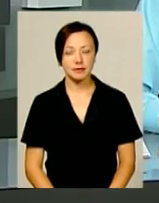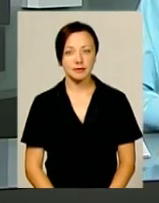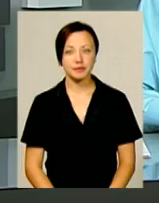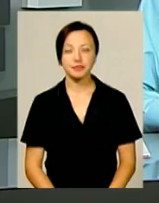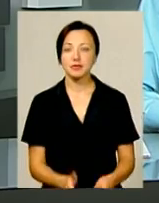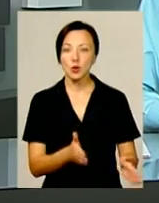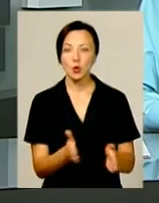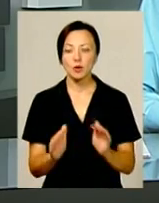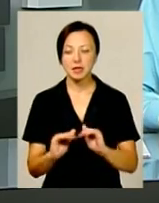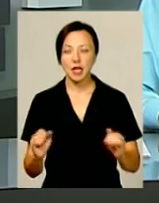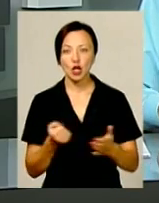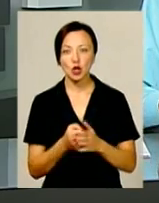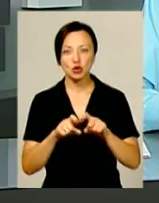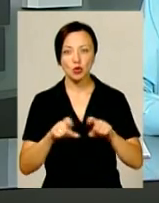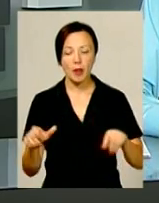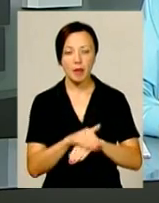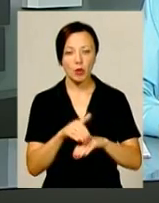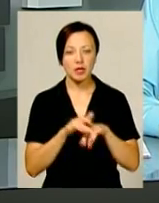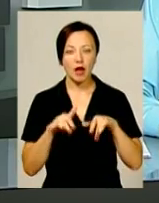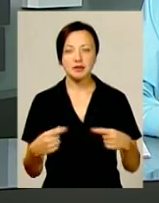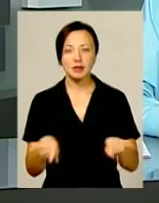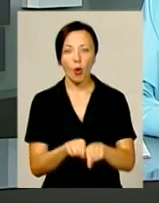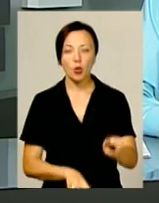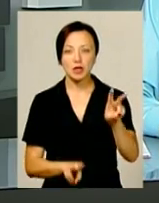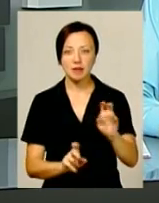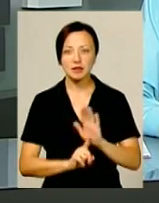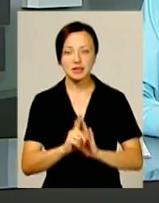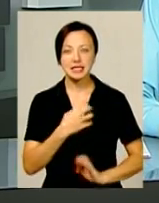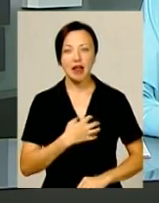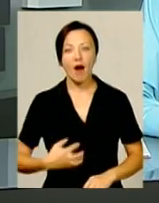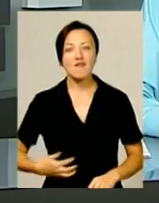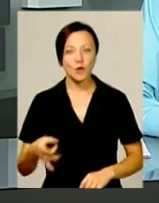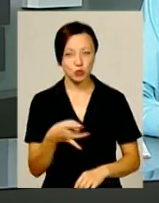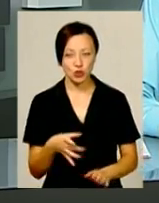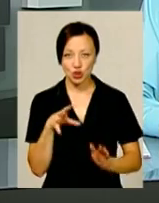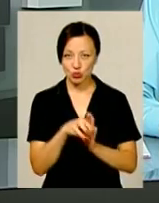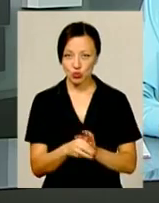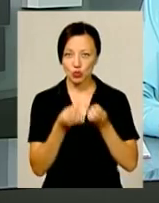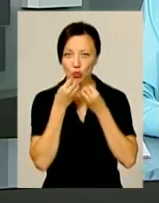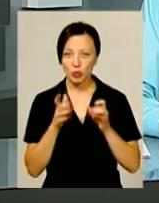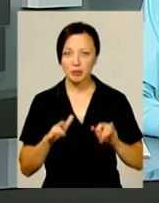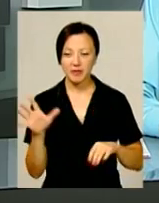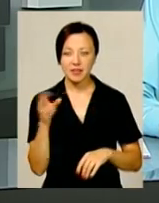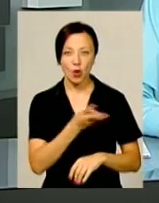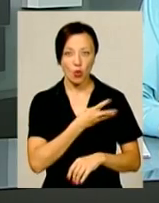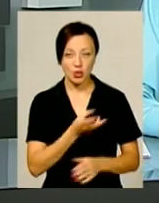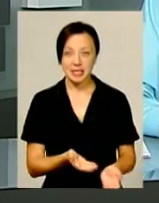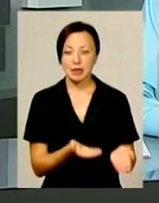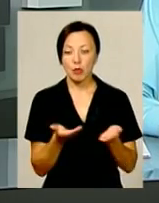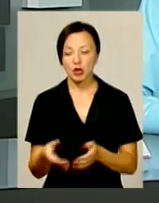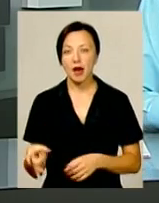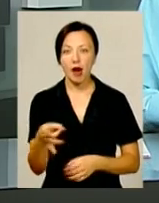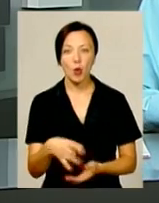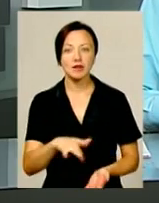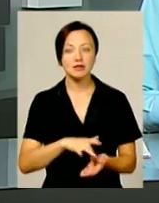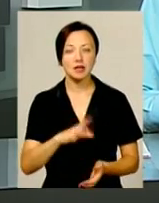Готуємо дітей до школи. Благодійна акція із такою назвою стартувала на Славучині. Долучитися до доброї справи усіх охочих запрошує районний